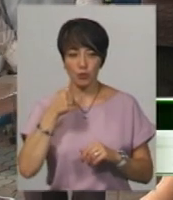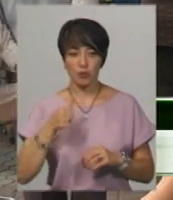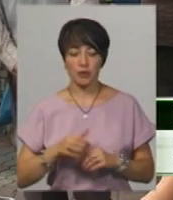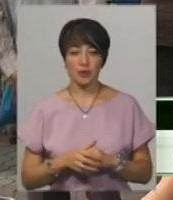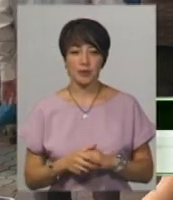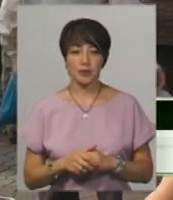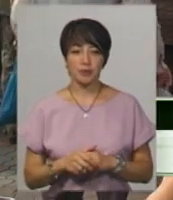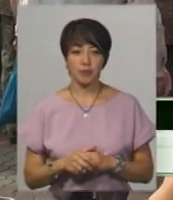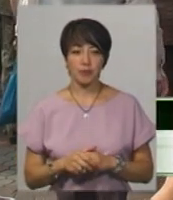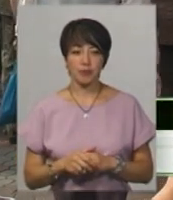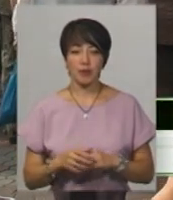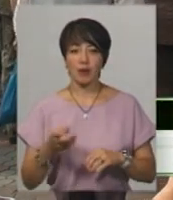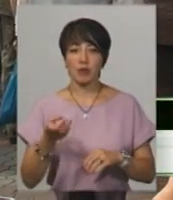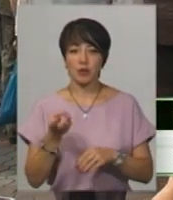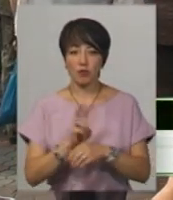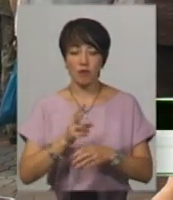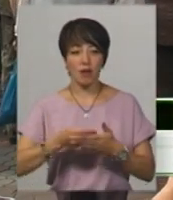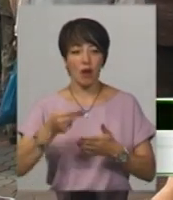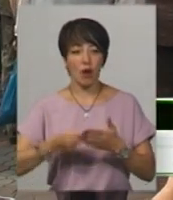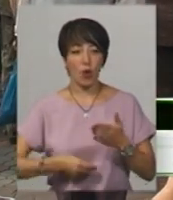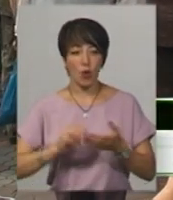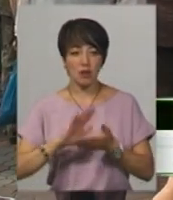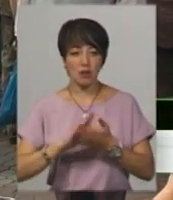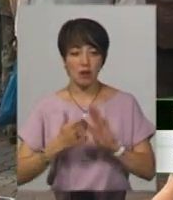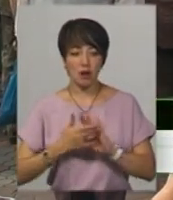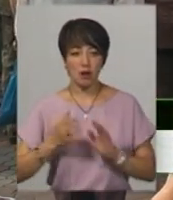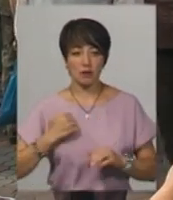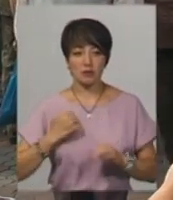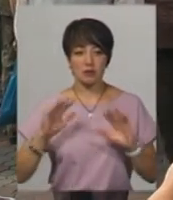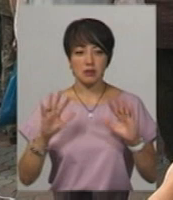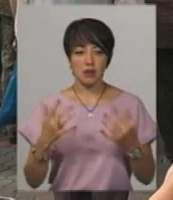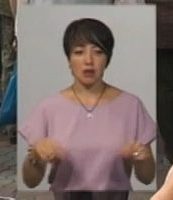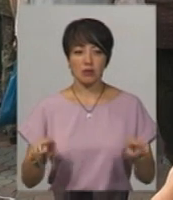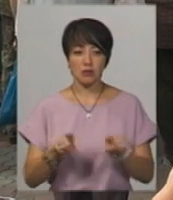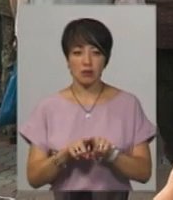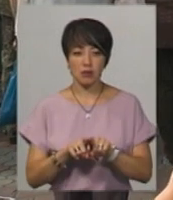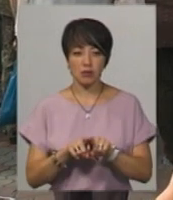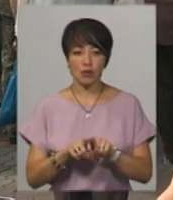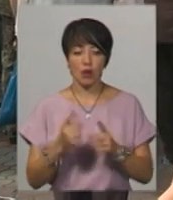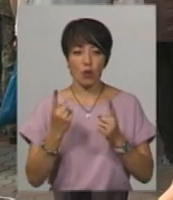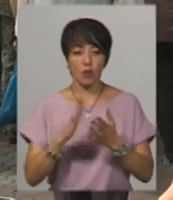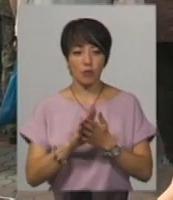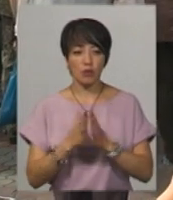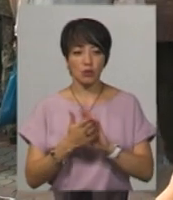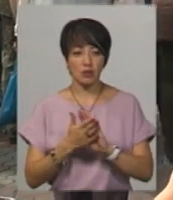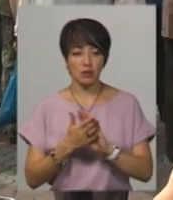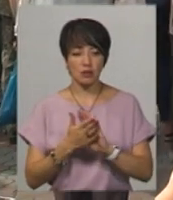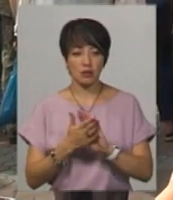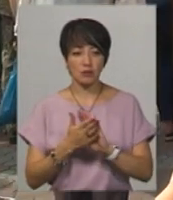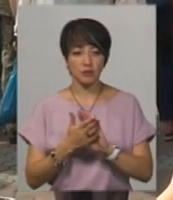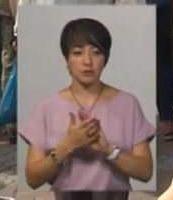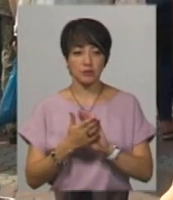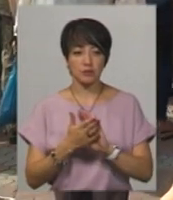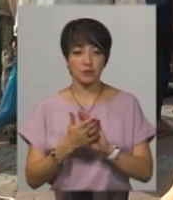році пішов на контракт. Потім так сталося, що ми з ним були на одній позиції, як я говорив, ми з ним